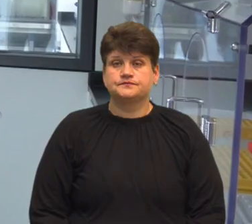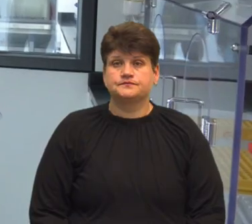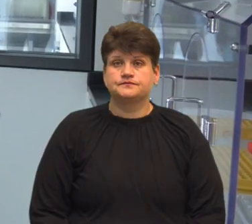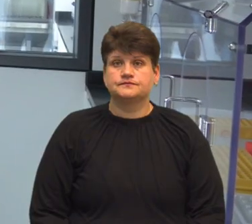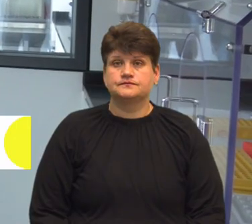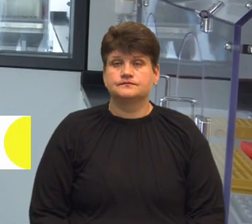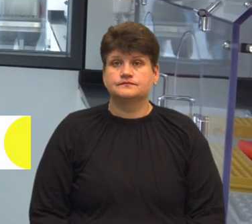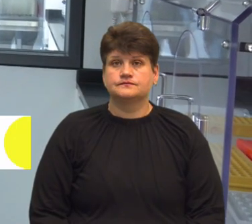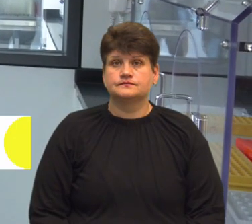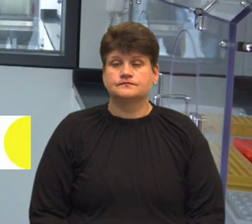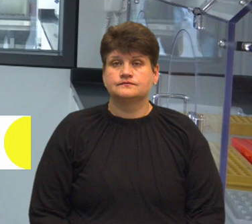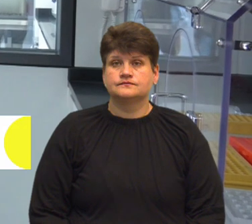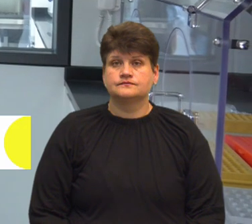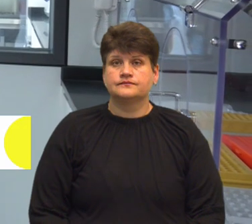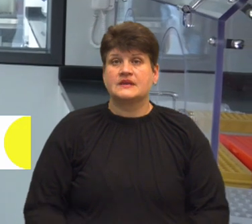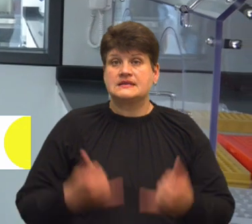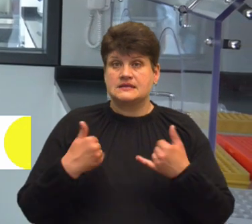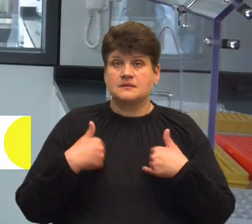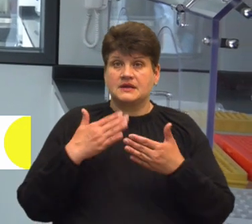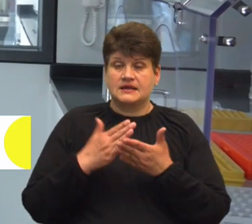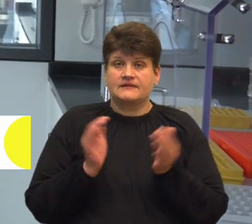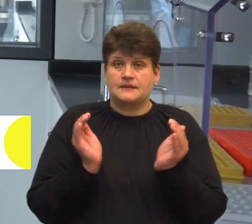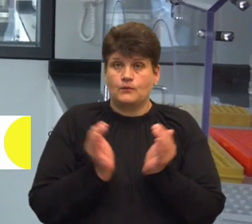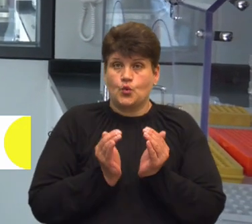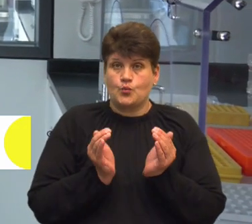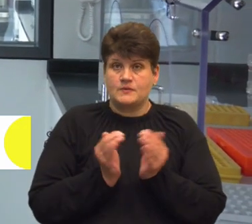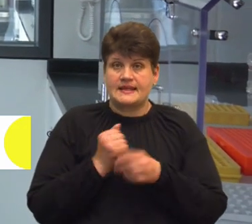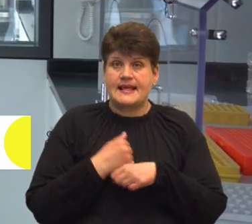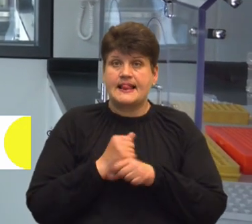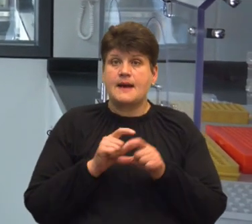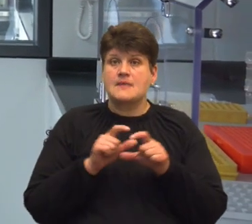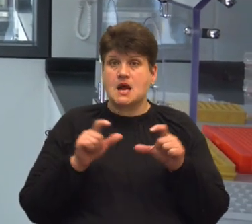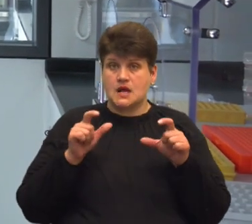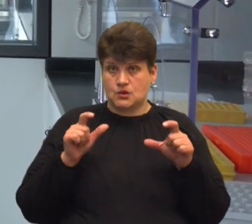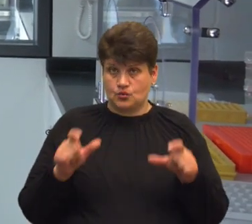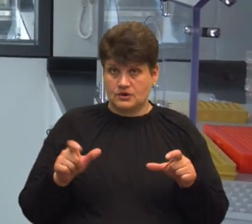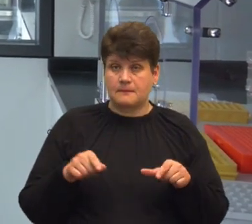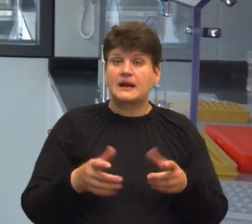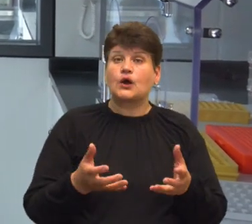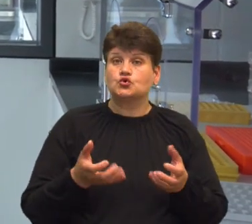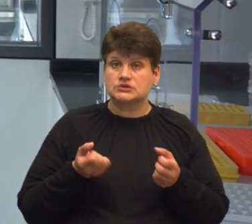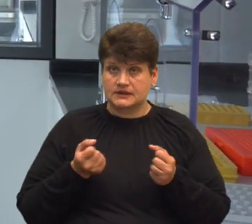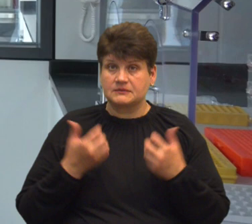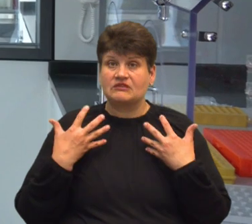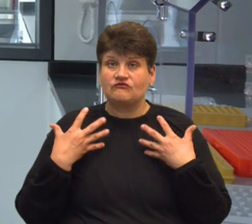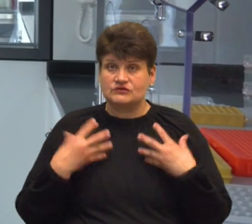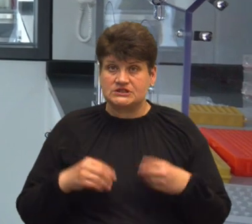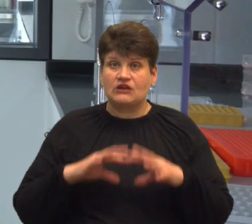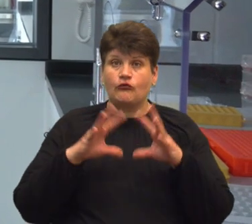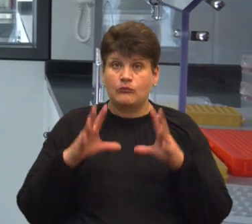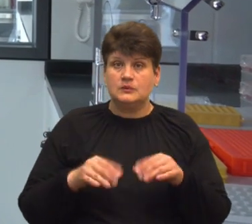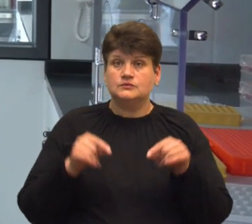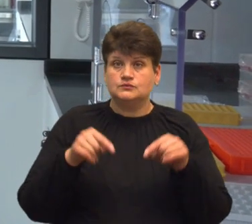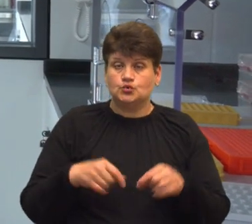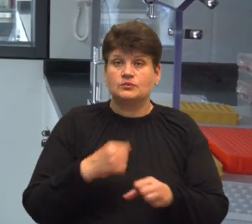Зараз ми знаходимося в нашій мобільній лабораторії, мобіл стейшн. Ми її отримали, вже в принципі в ній працювали,